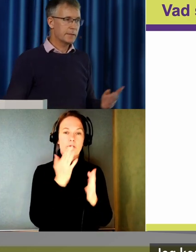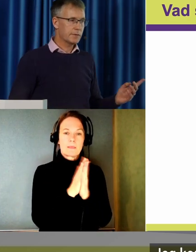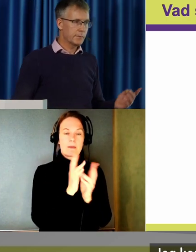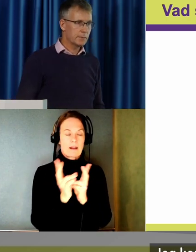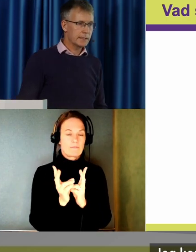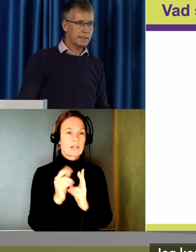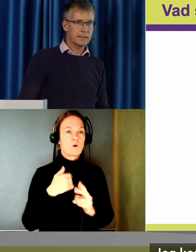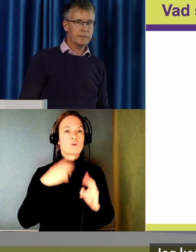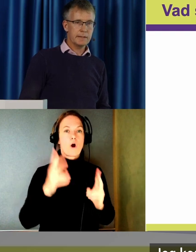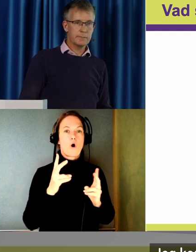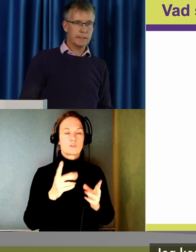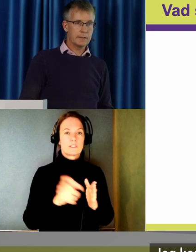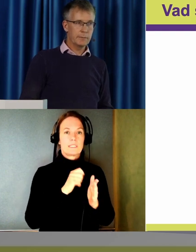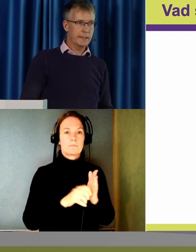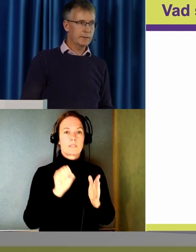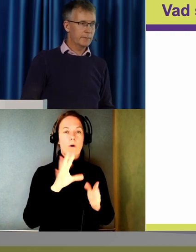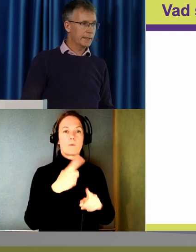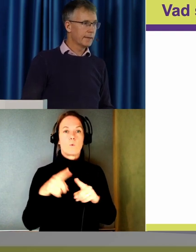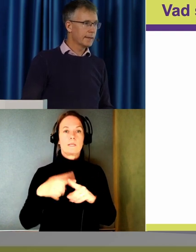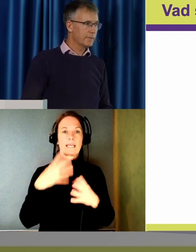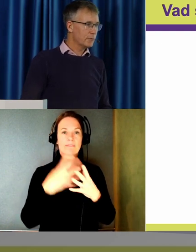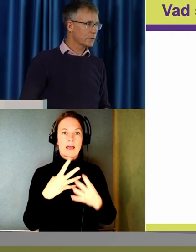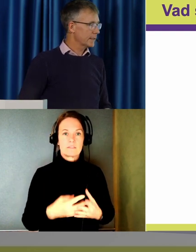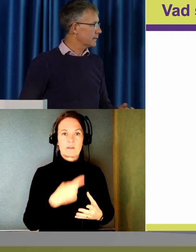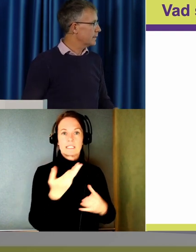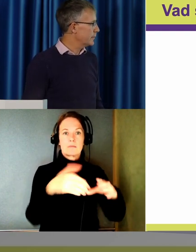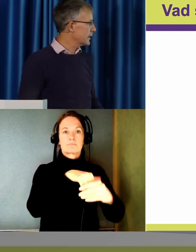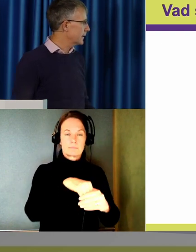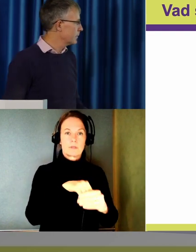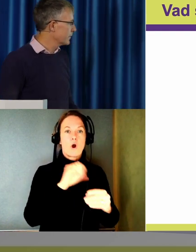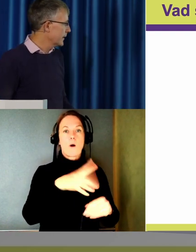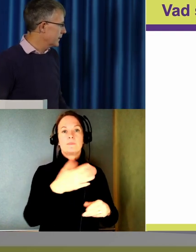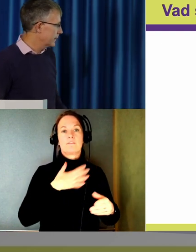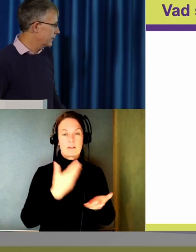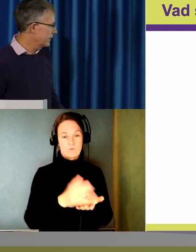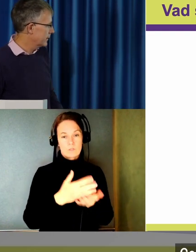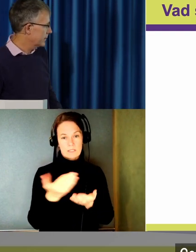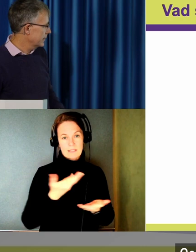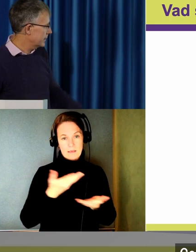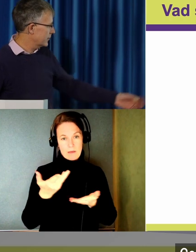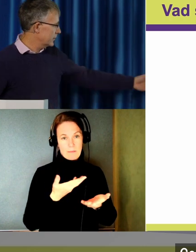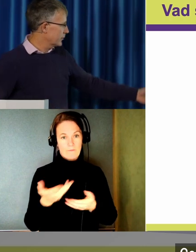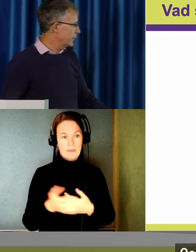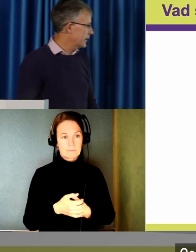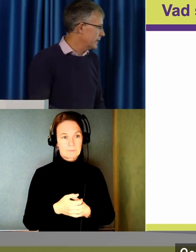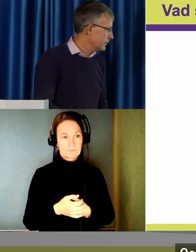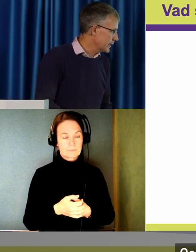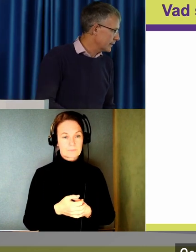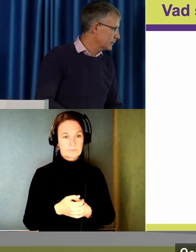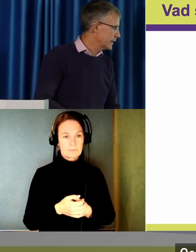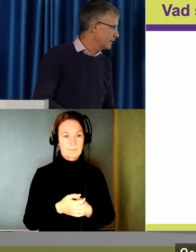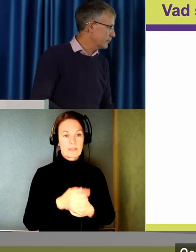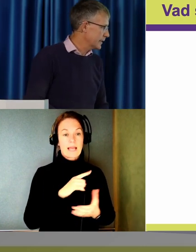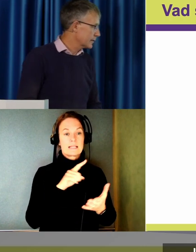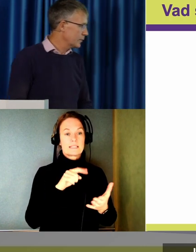kommer också tipsa om olika nätverk som ni kan gå med i om ni vill fortsätta samarbeta. Centret kommer att dokumentera och